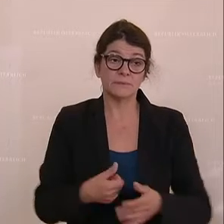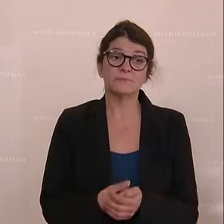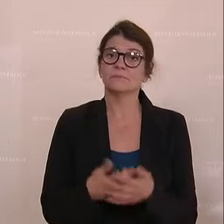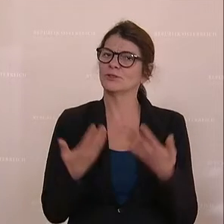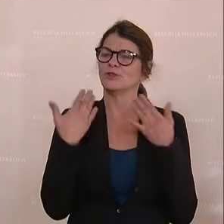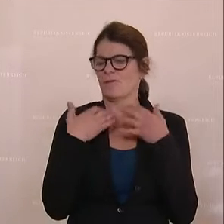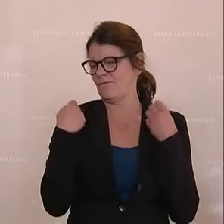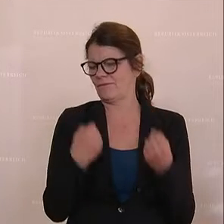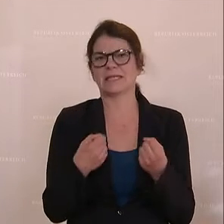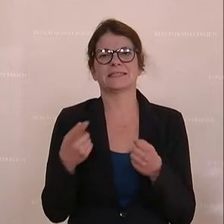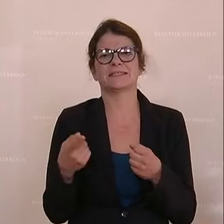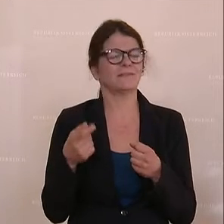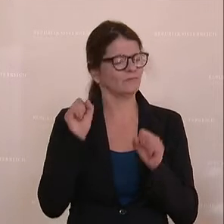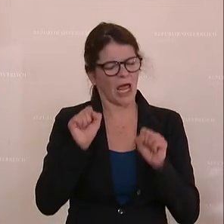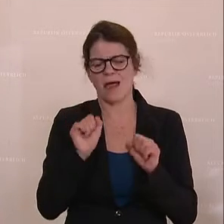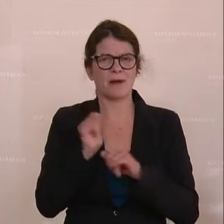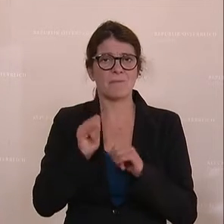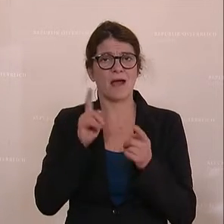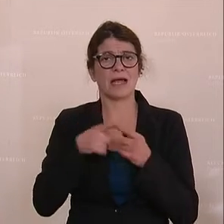steuerpolitischen Diskurses.